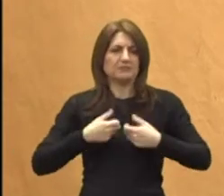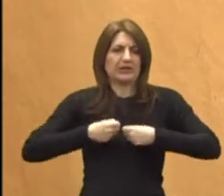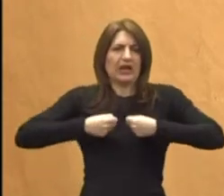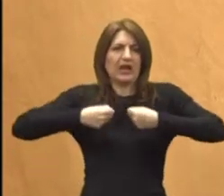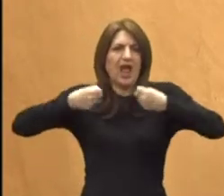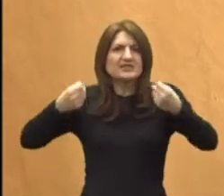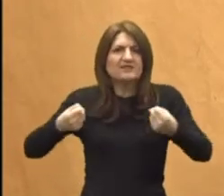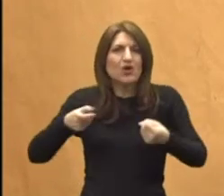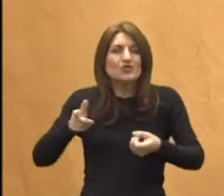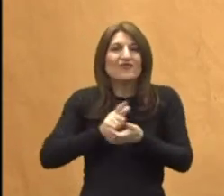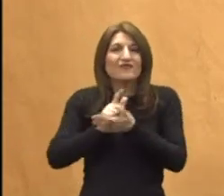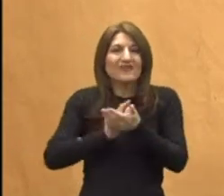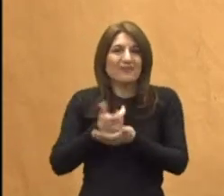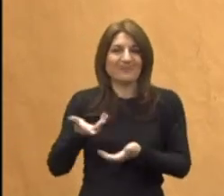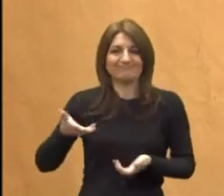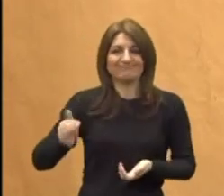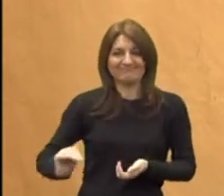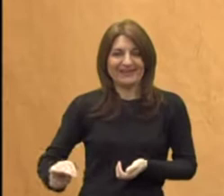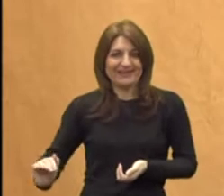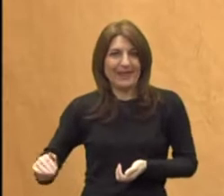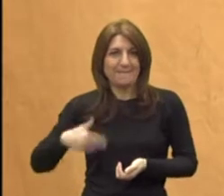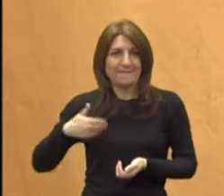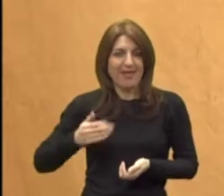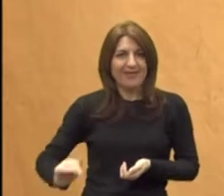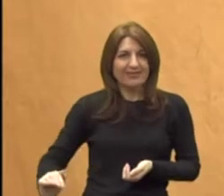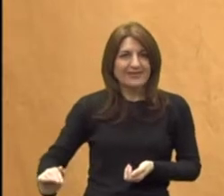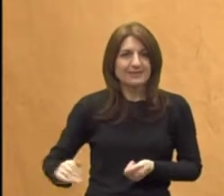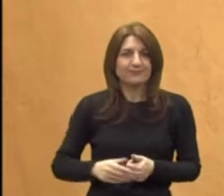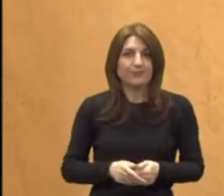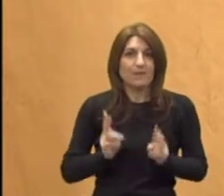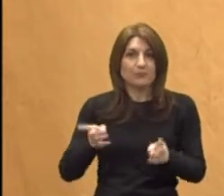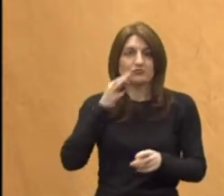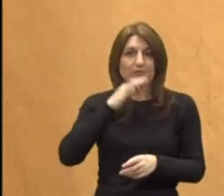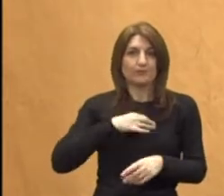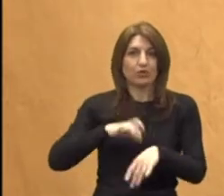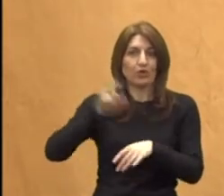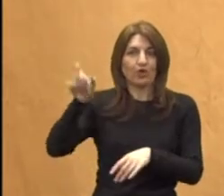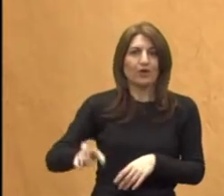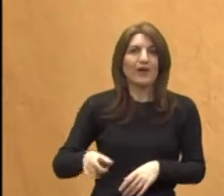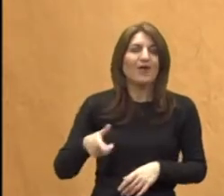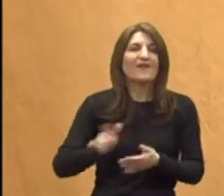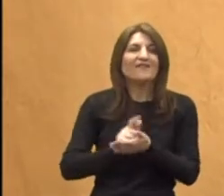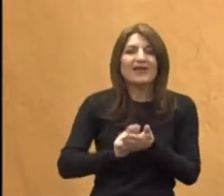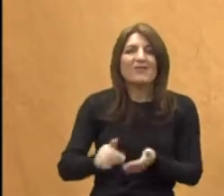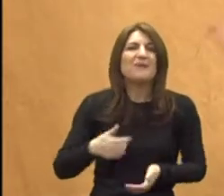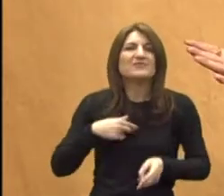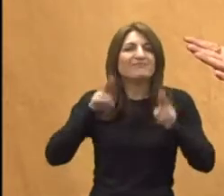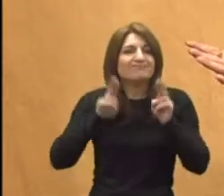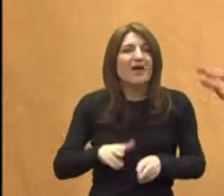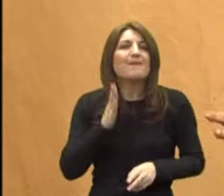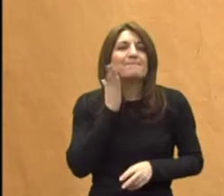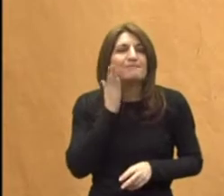i dok smo još u dječoj dobi, evo to bi mi mogo reći doktor, dok smo u dječoj dobi mi smo pošteni, iskreni,